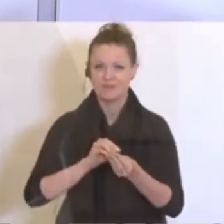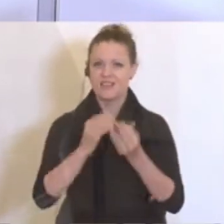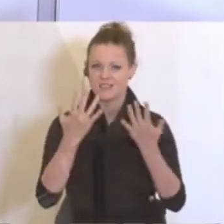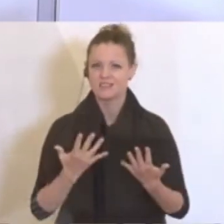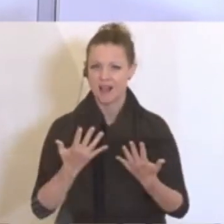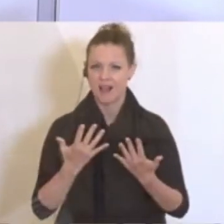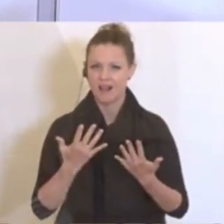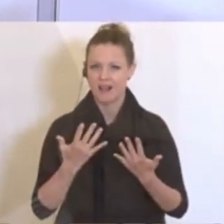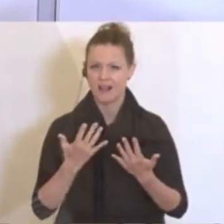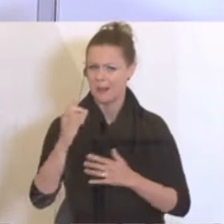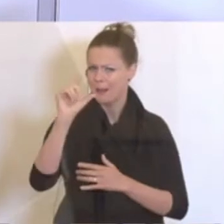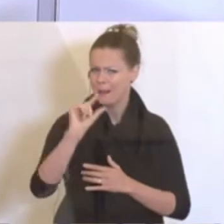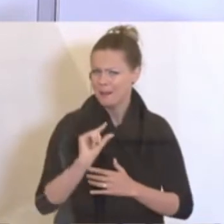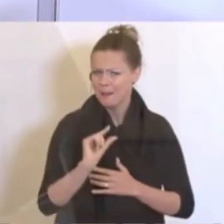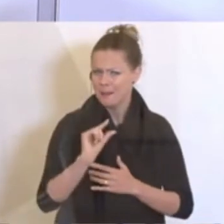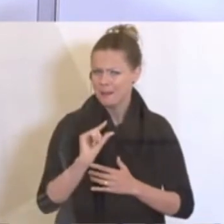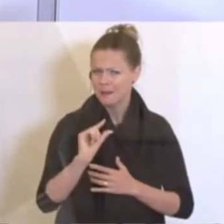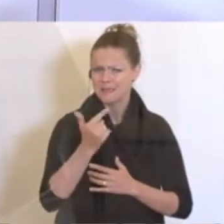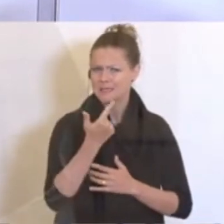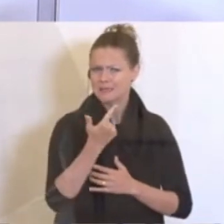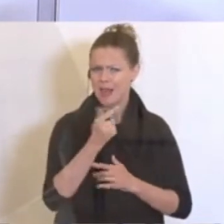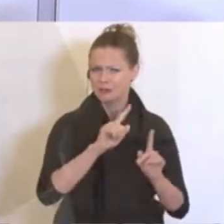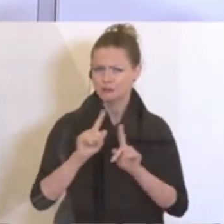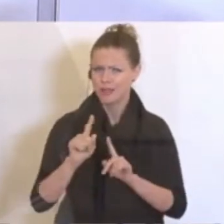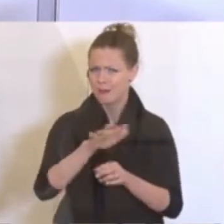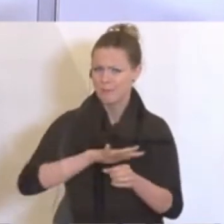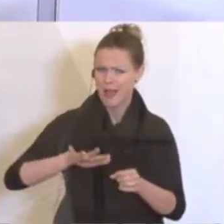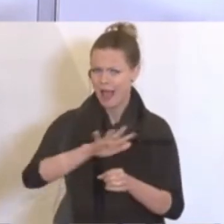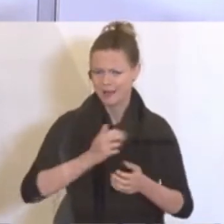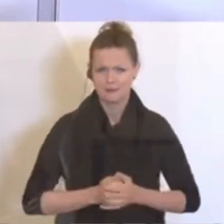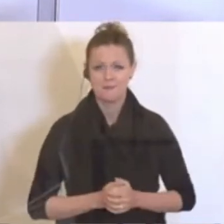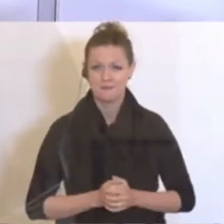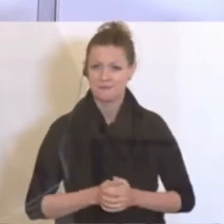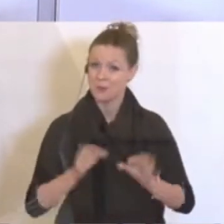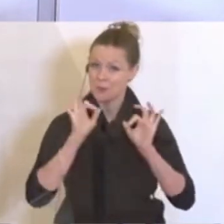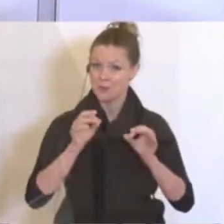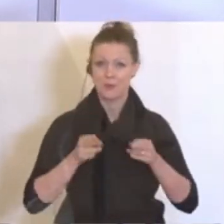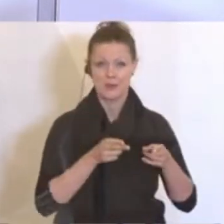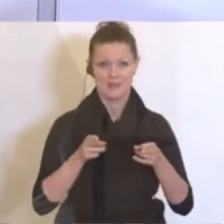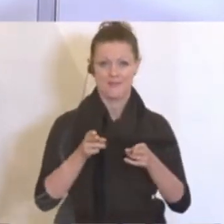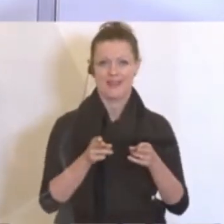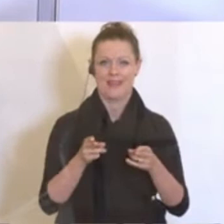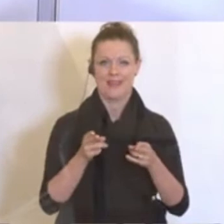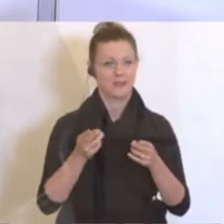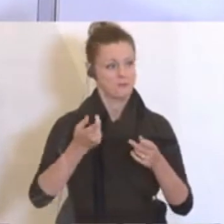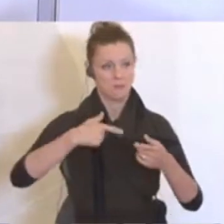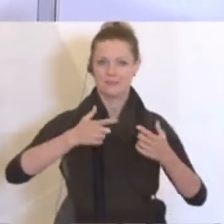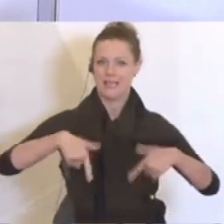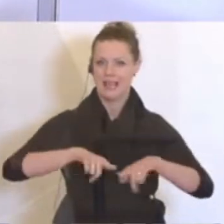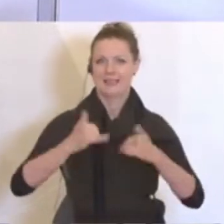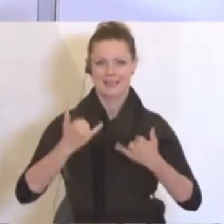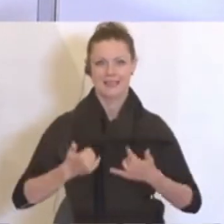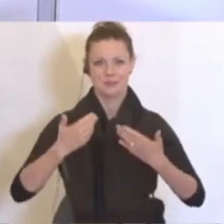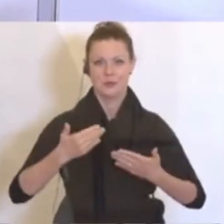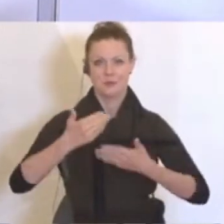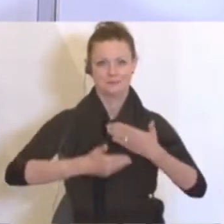im sehr niedrigen zweistelligen Bereich. Also ein guter Weg, auf dem sich unser Land befindet und das